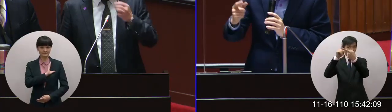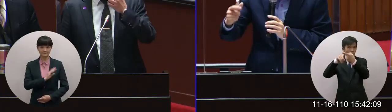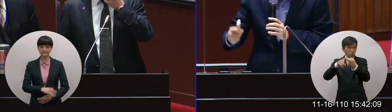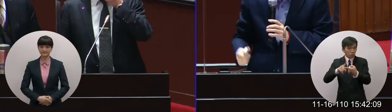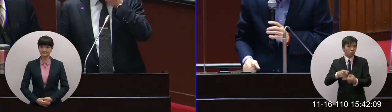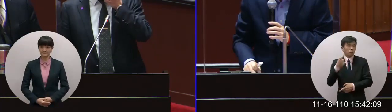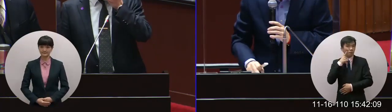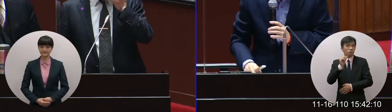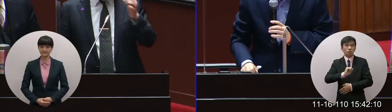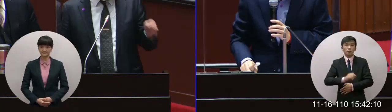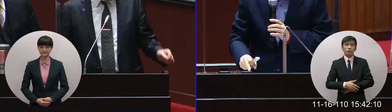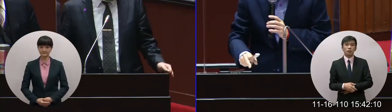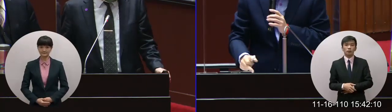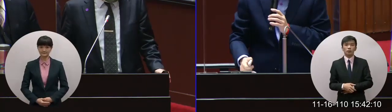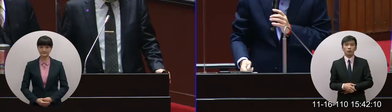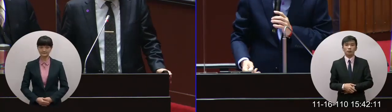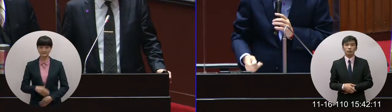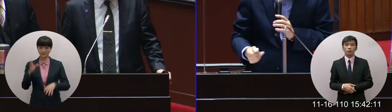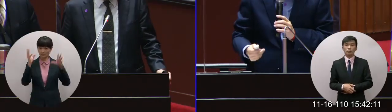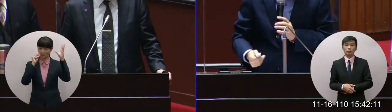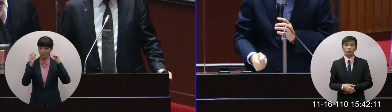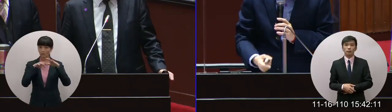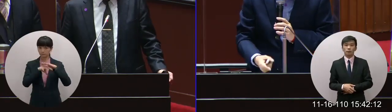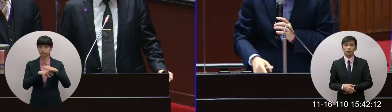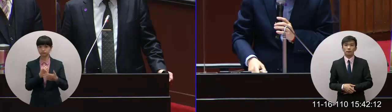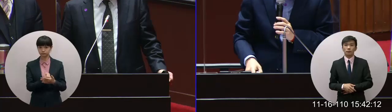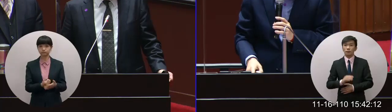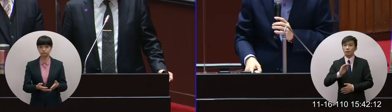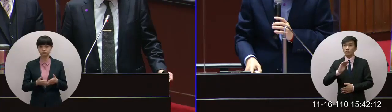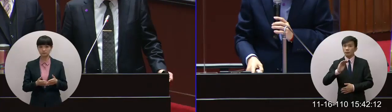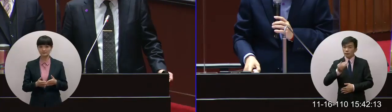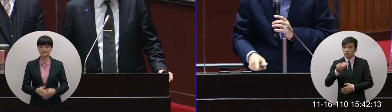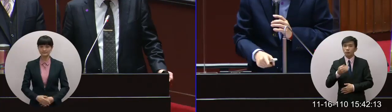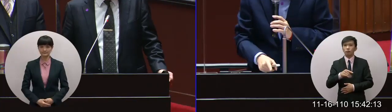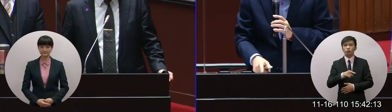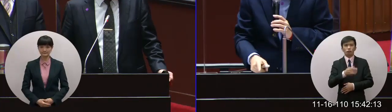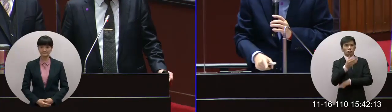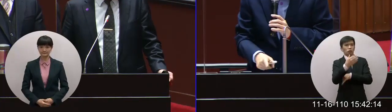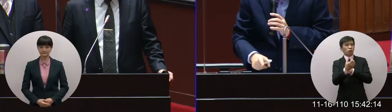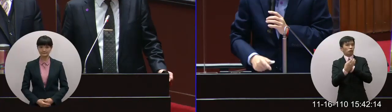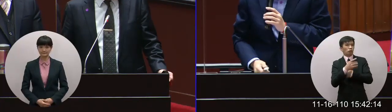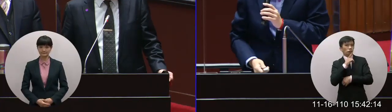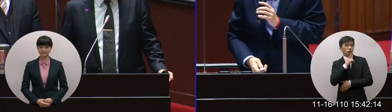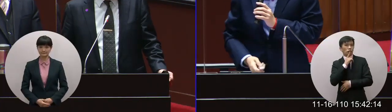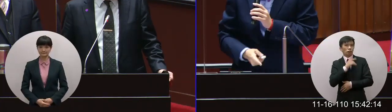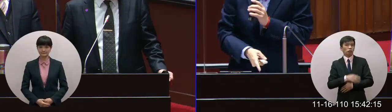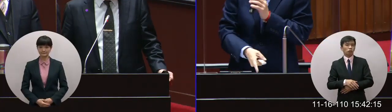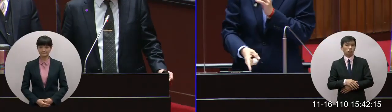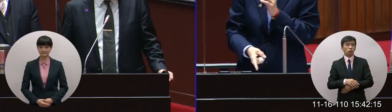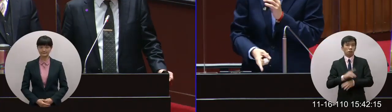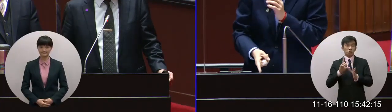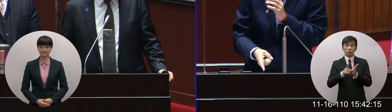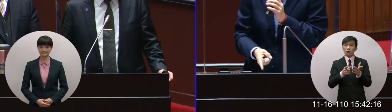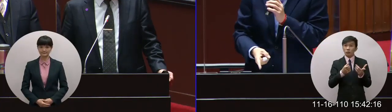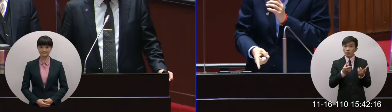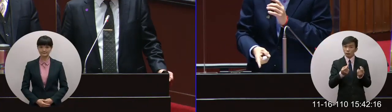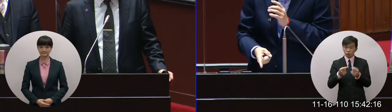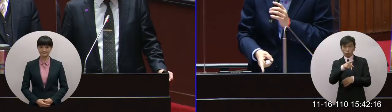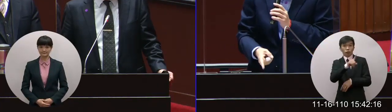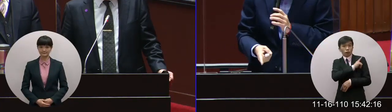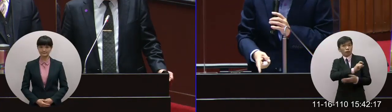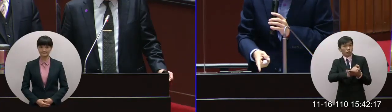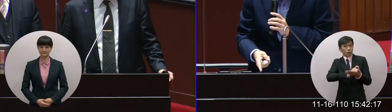所以我不知道疾管署疾管署這樣跟我說會把定期上這是你寫的